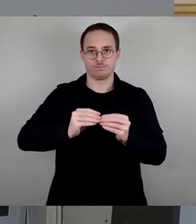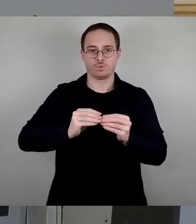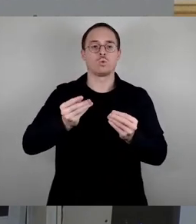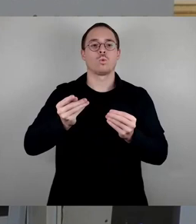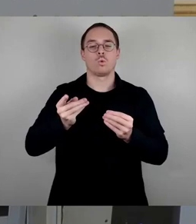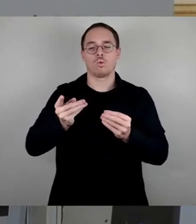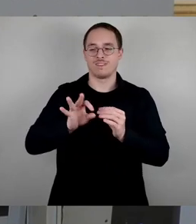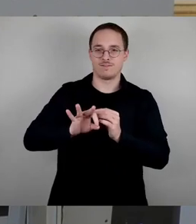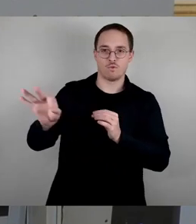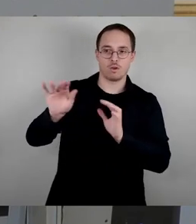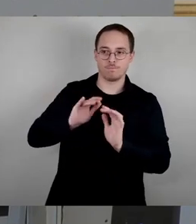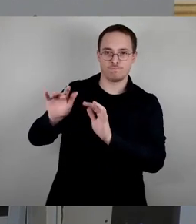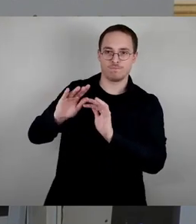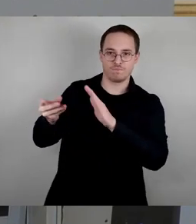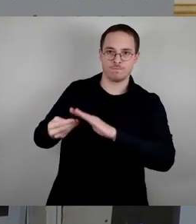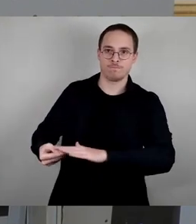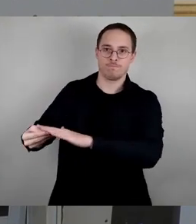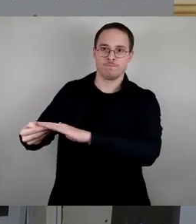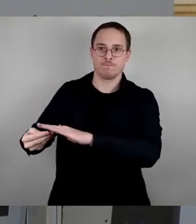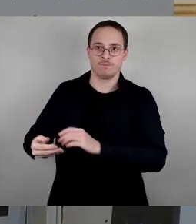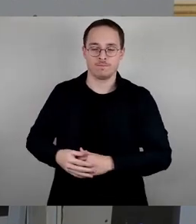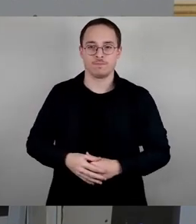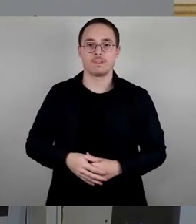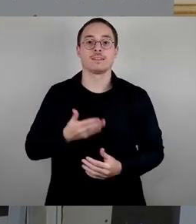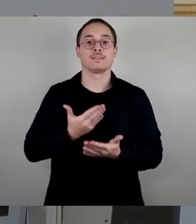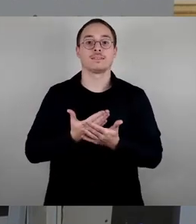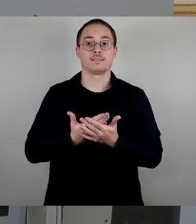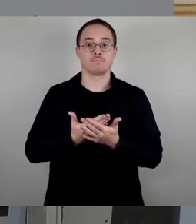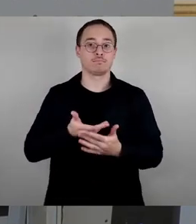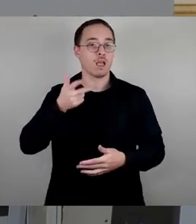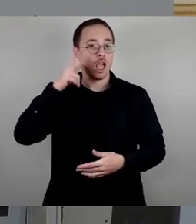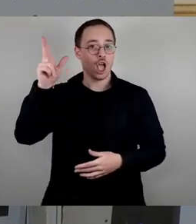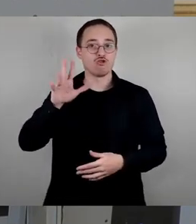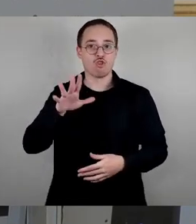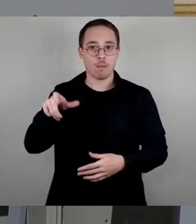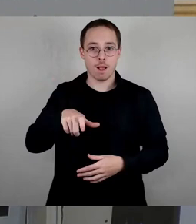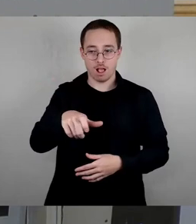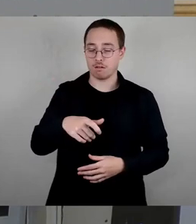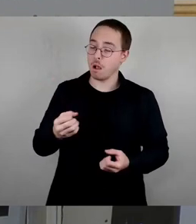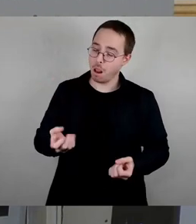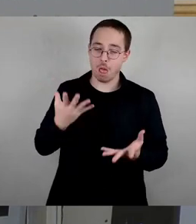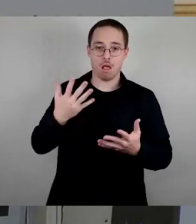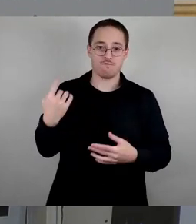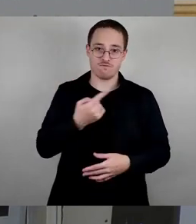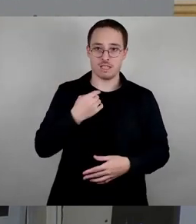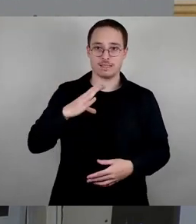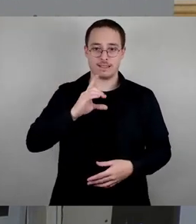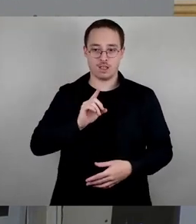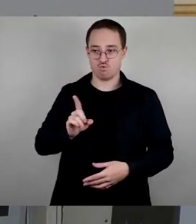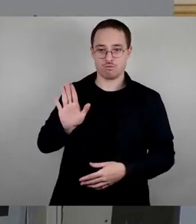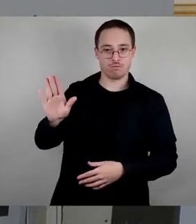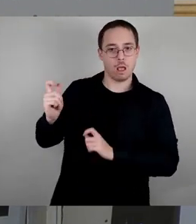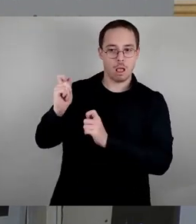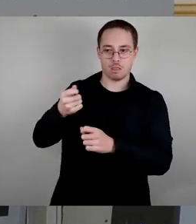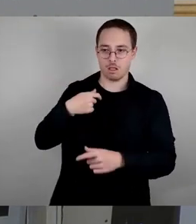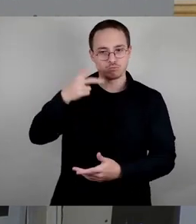Herr Scholbach, ja, wir werden Ihrem Antrag natürlich zustimmen. Und ich kann nicht erkennen, dass das in irgendeiner Weise